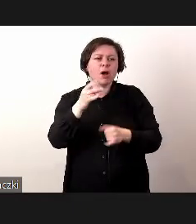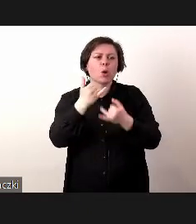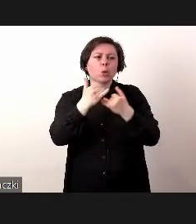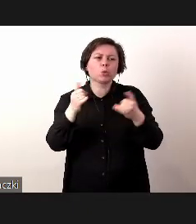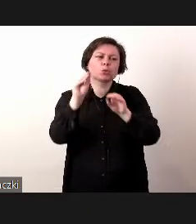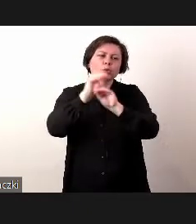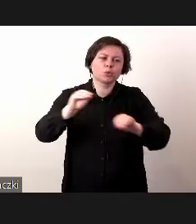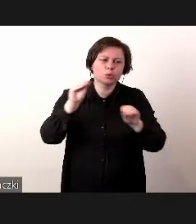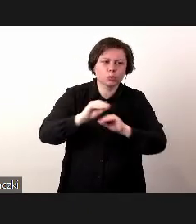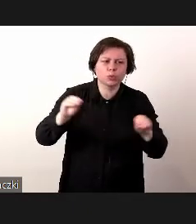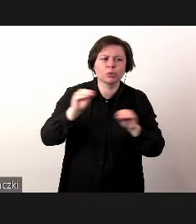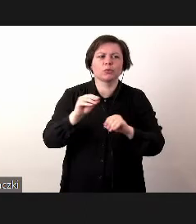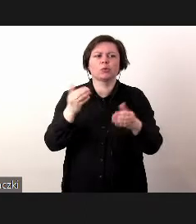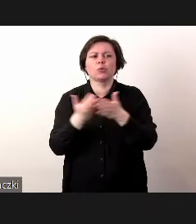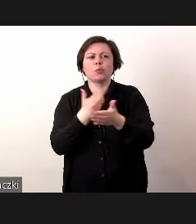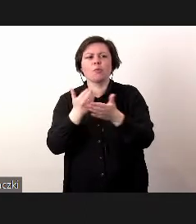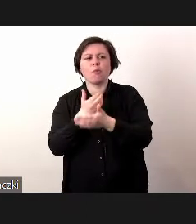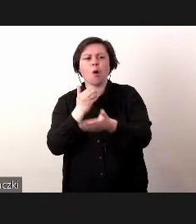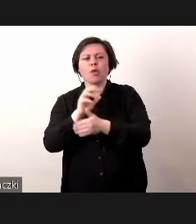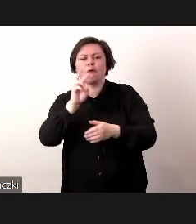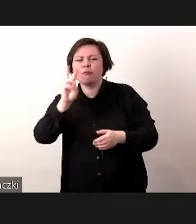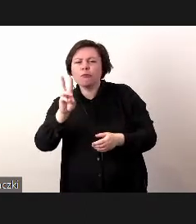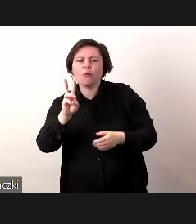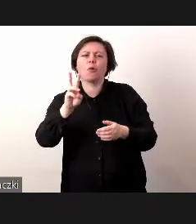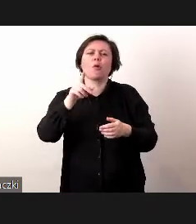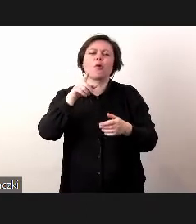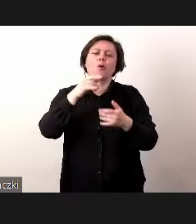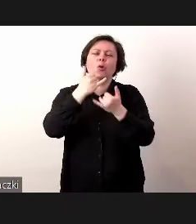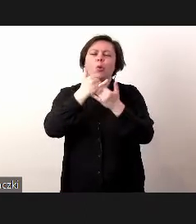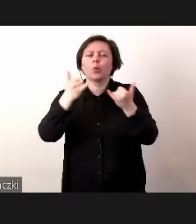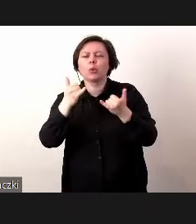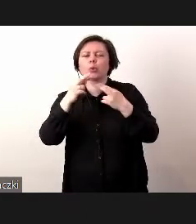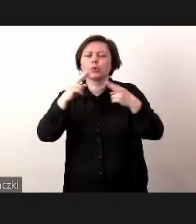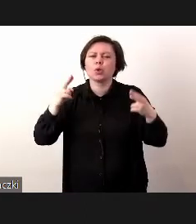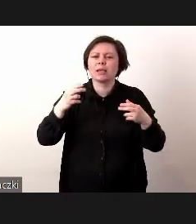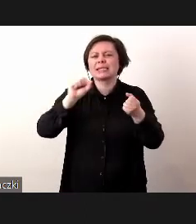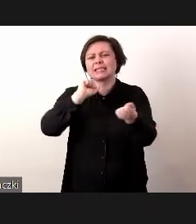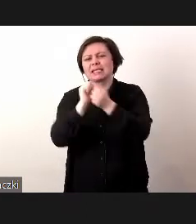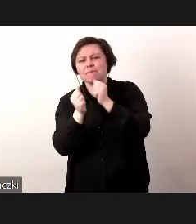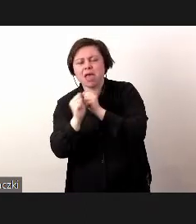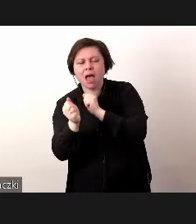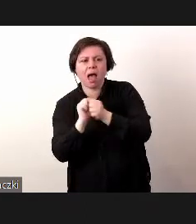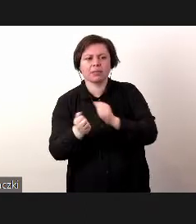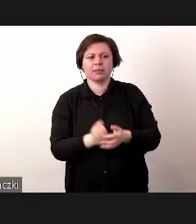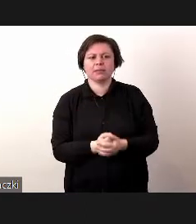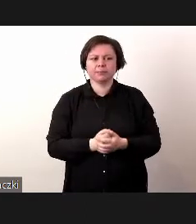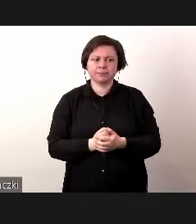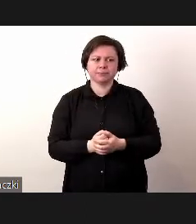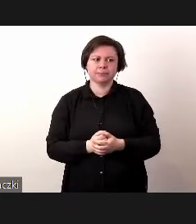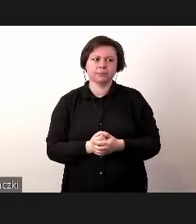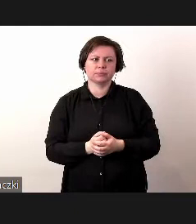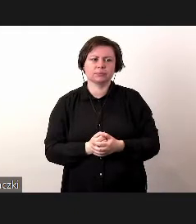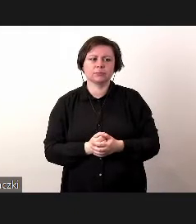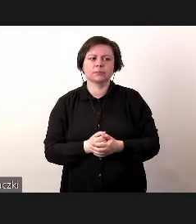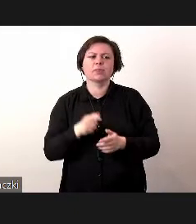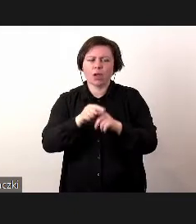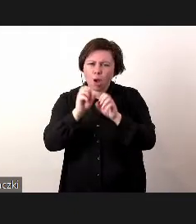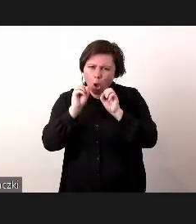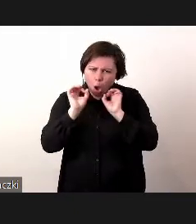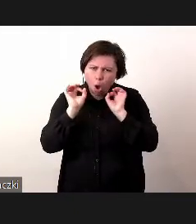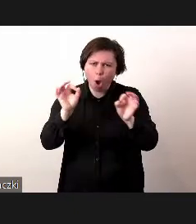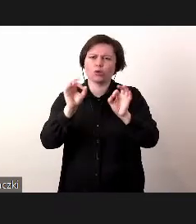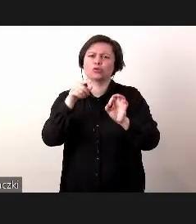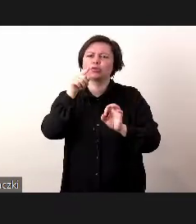szkoleń, pojawiał się też model W i różnego rodzaju jego zmiany i modyfikacje i oczywiście